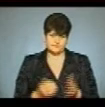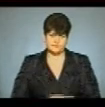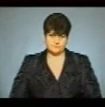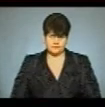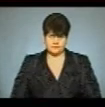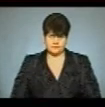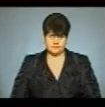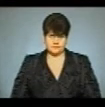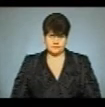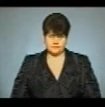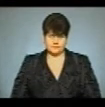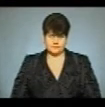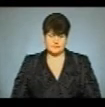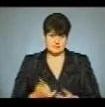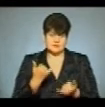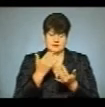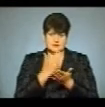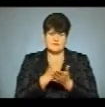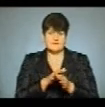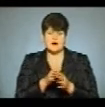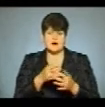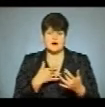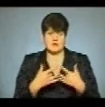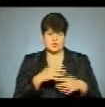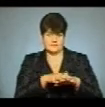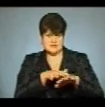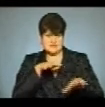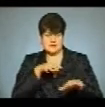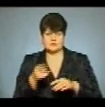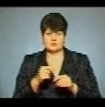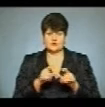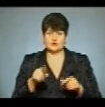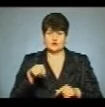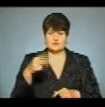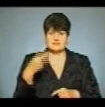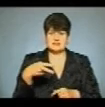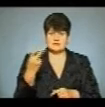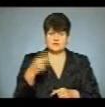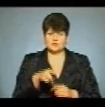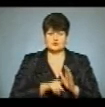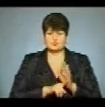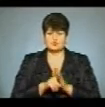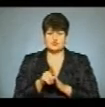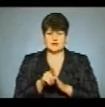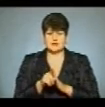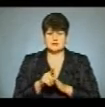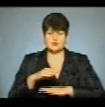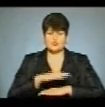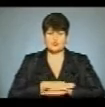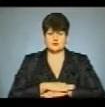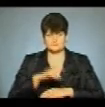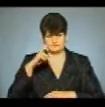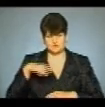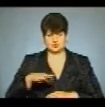розповість. Ми знаходимося в актовому залі Тернопільської школи номер 22. У ці хвилини тут розпочинається урок вітчизни.